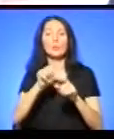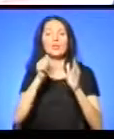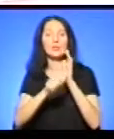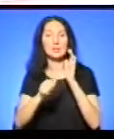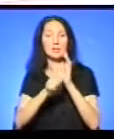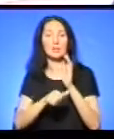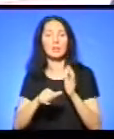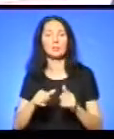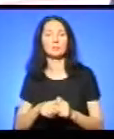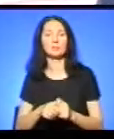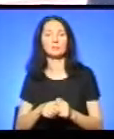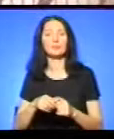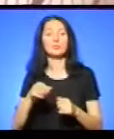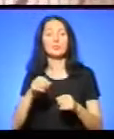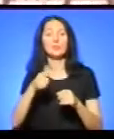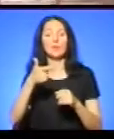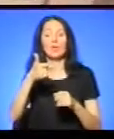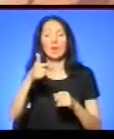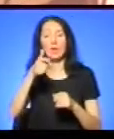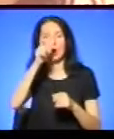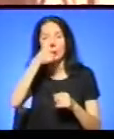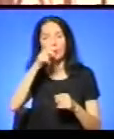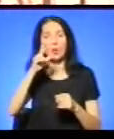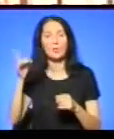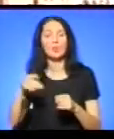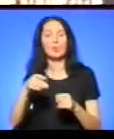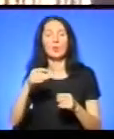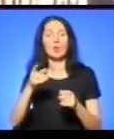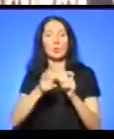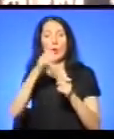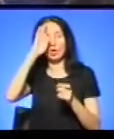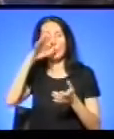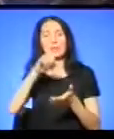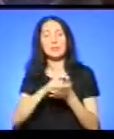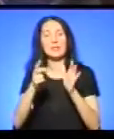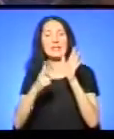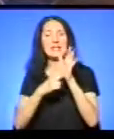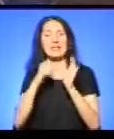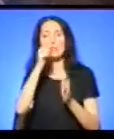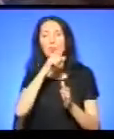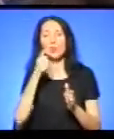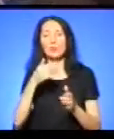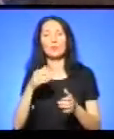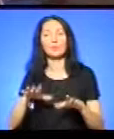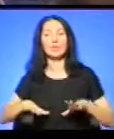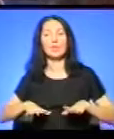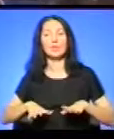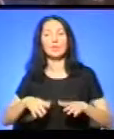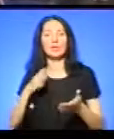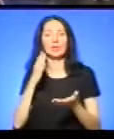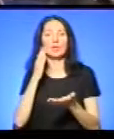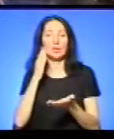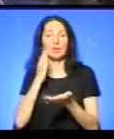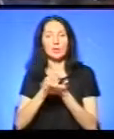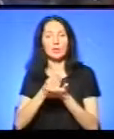Тухайсану з Києва 19. Греко-римською боротьбою займається 7 років. Тренер поставив